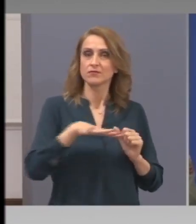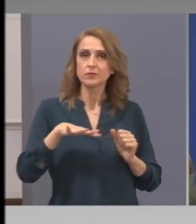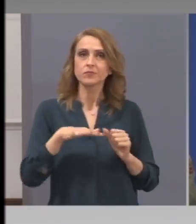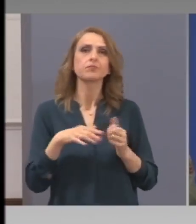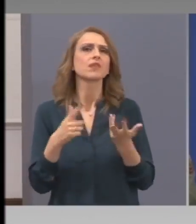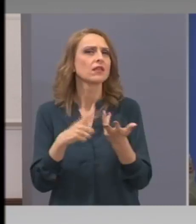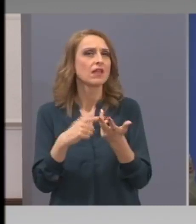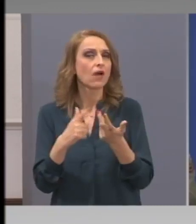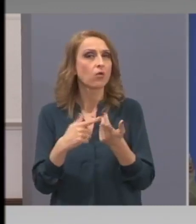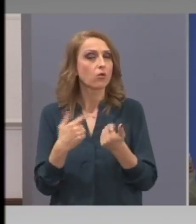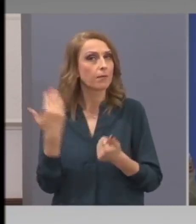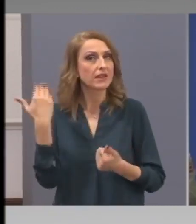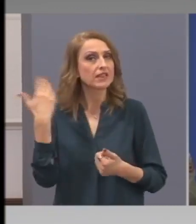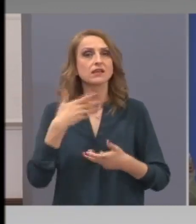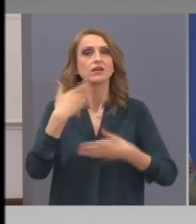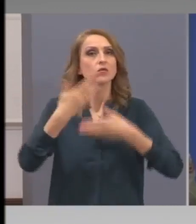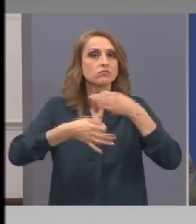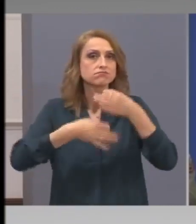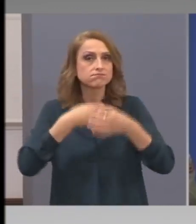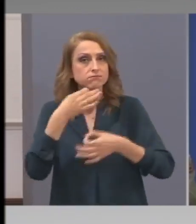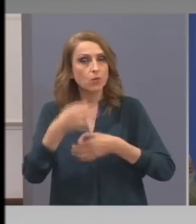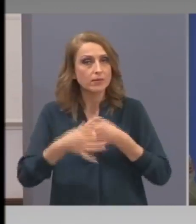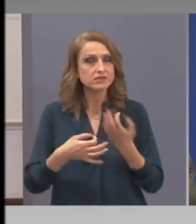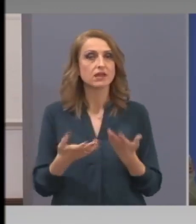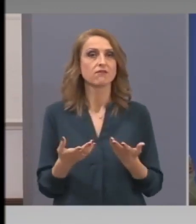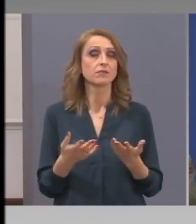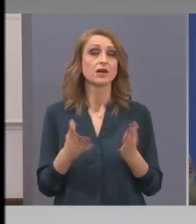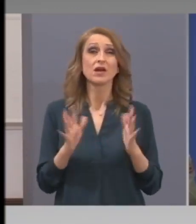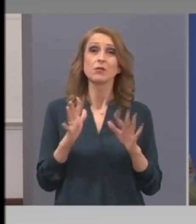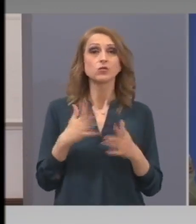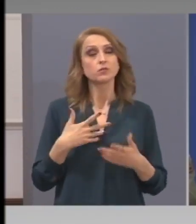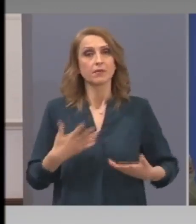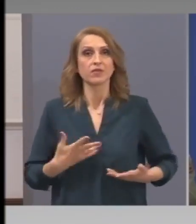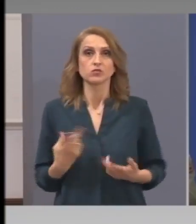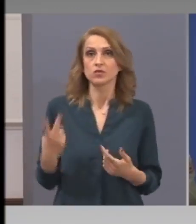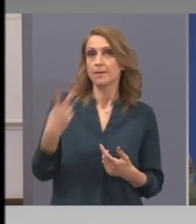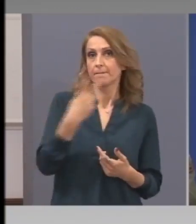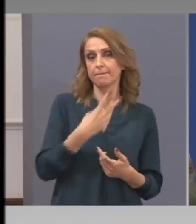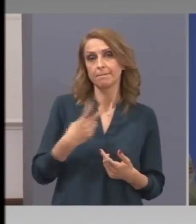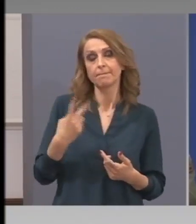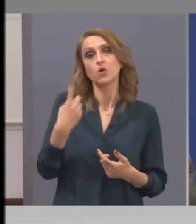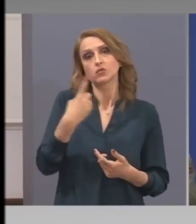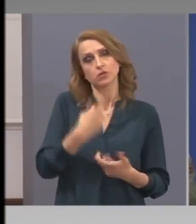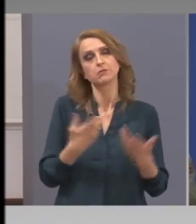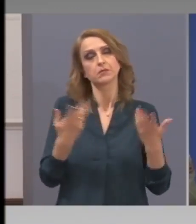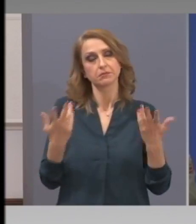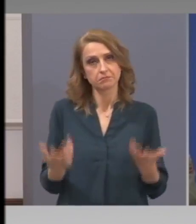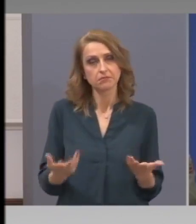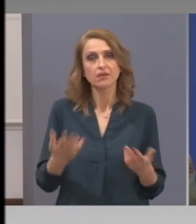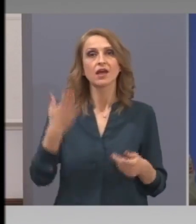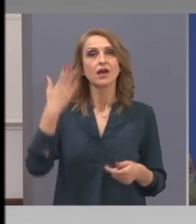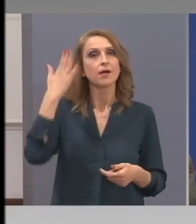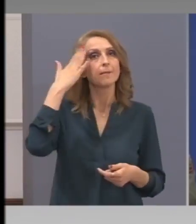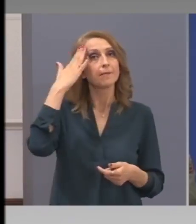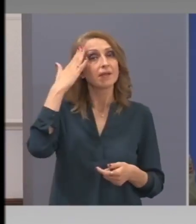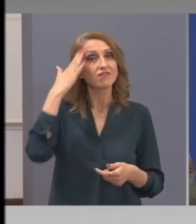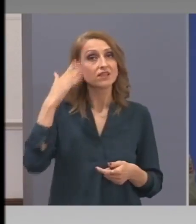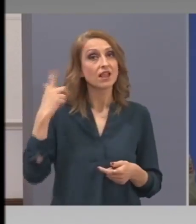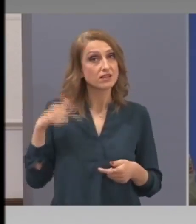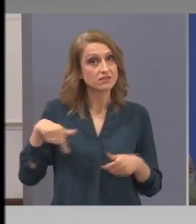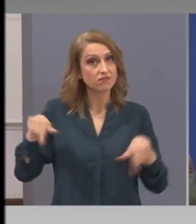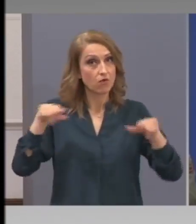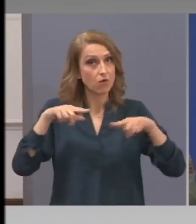разказва и може би е нужно още един път да я споменем. Правителството предстои в